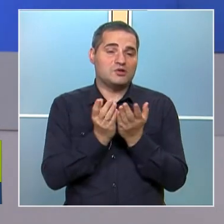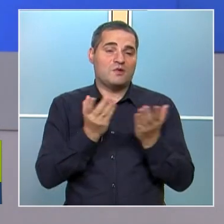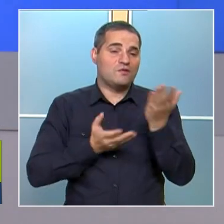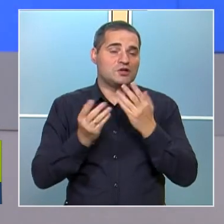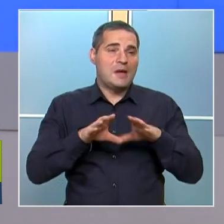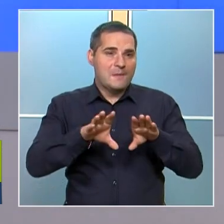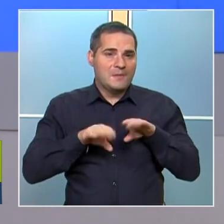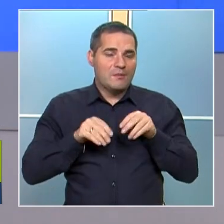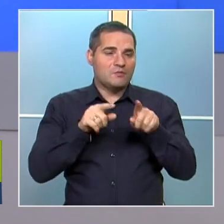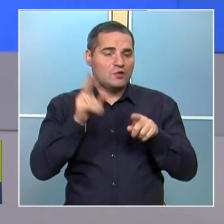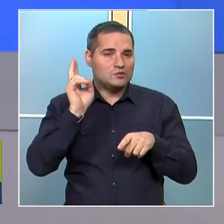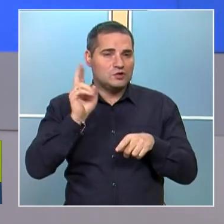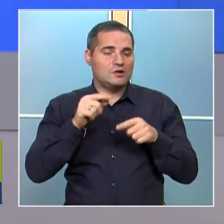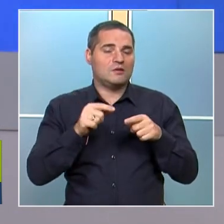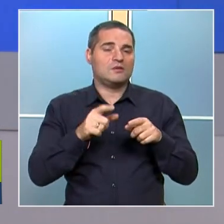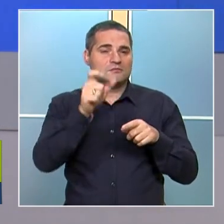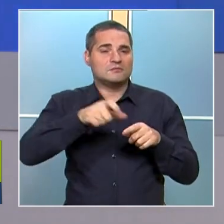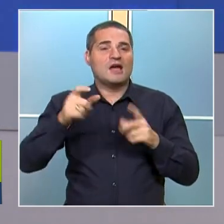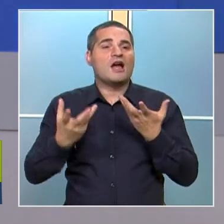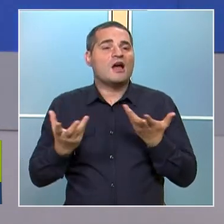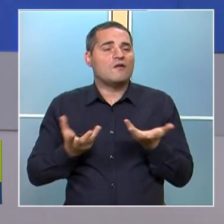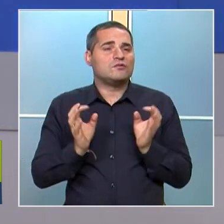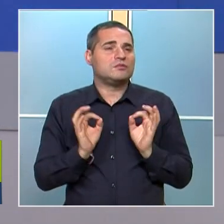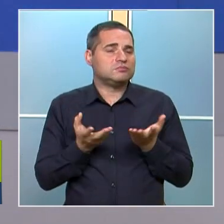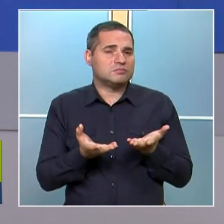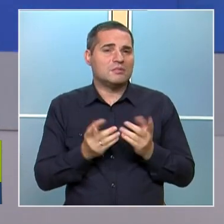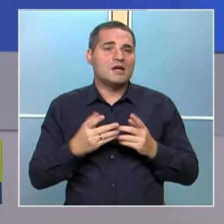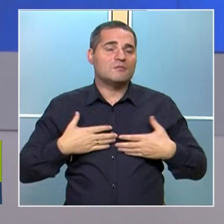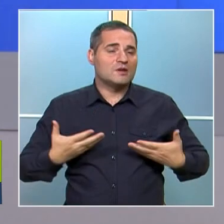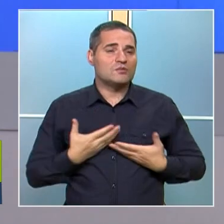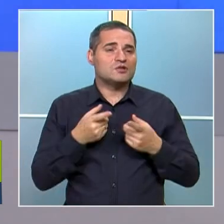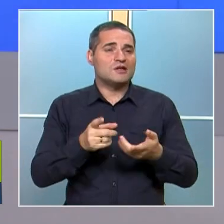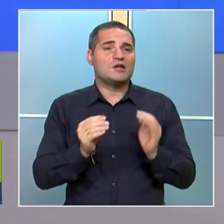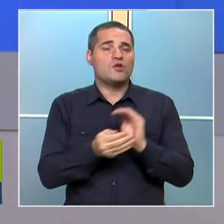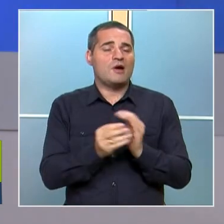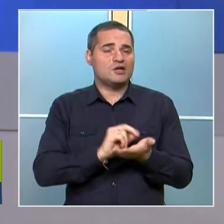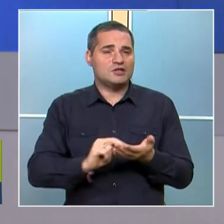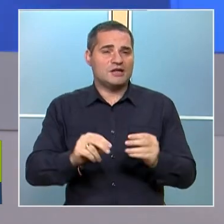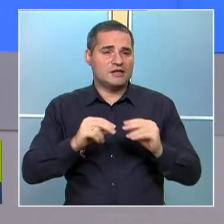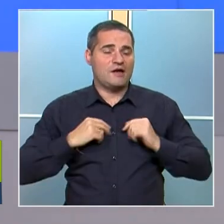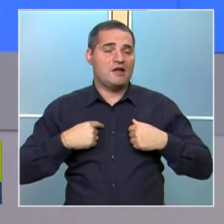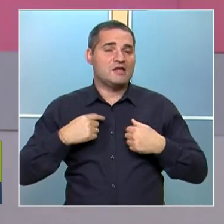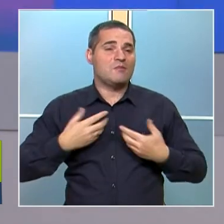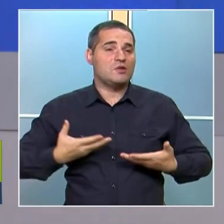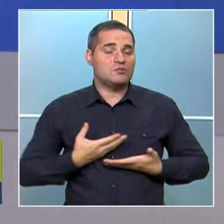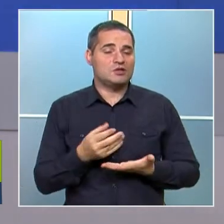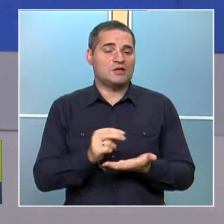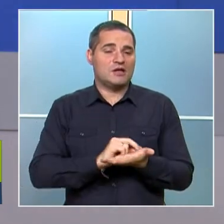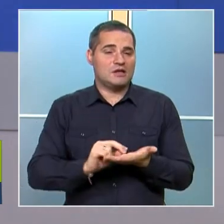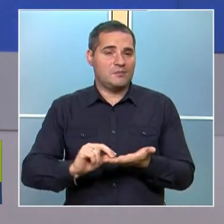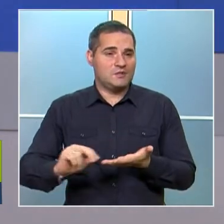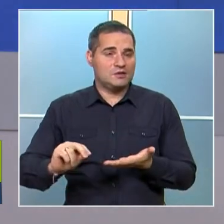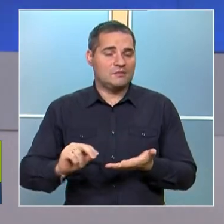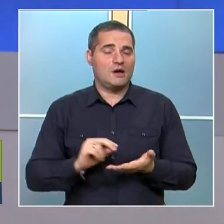Приемам този учител, тази учител, такъв какъвто е и че той има нужда тези домашни да ги дава. И не имаме нужда. Тоест, ти трябва да ги